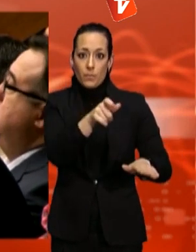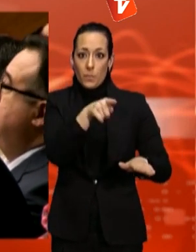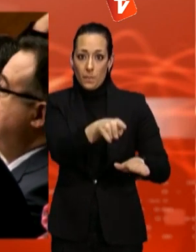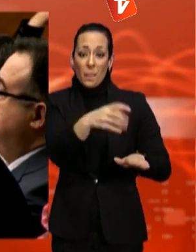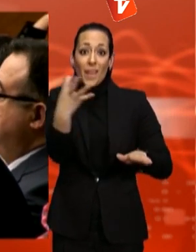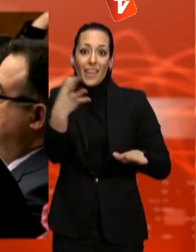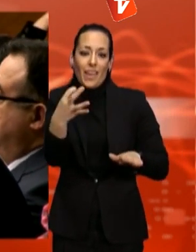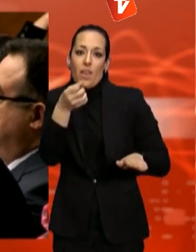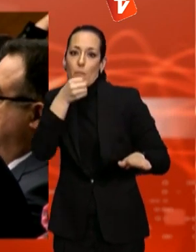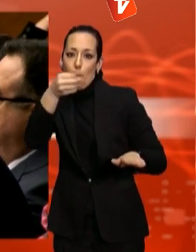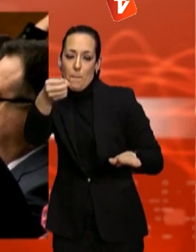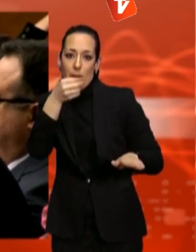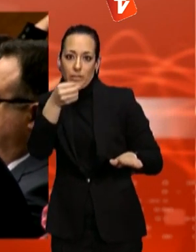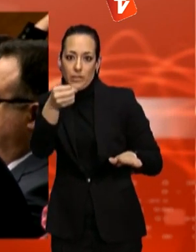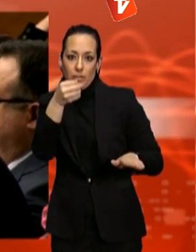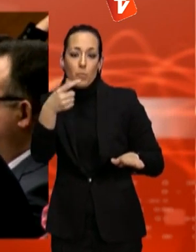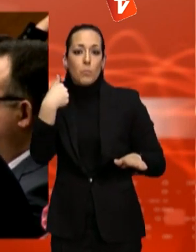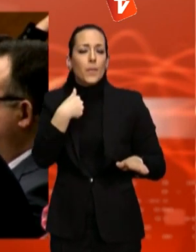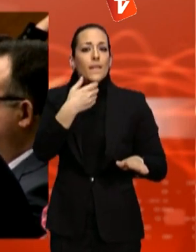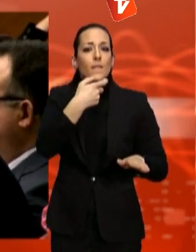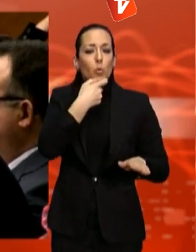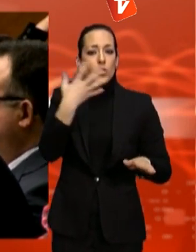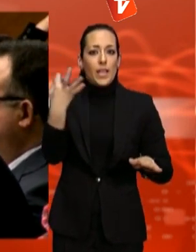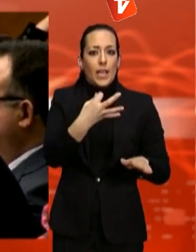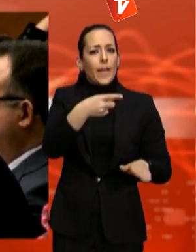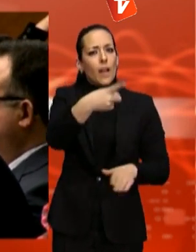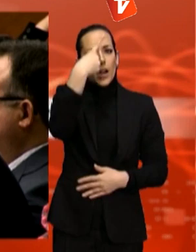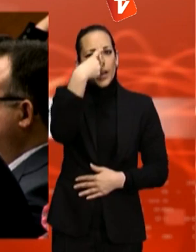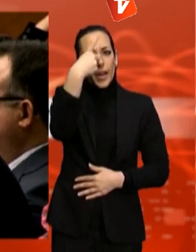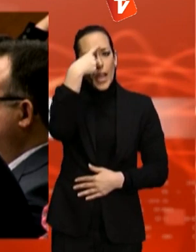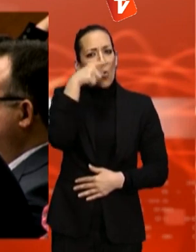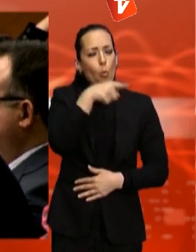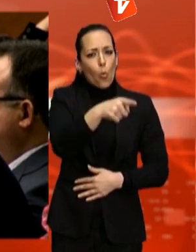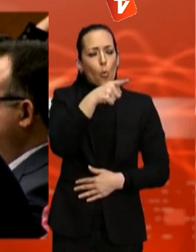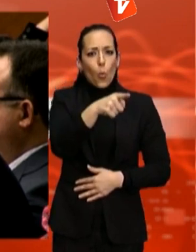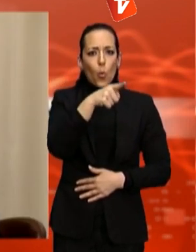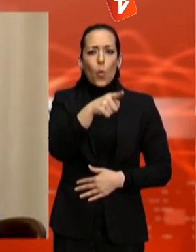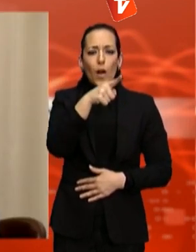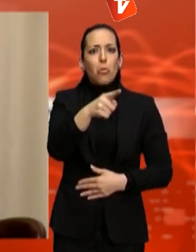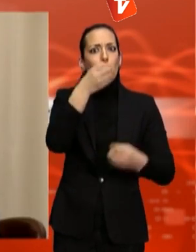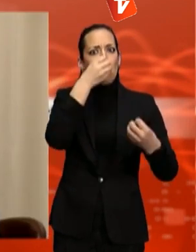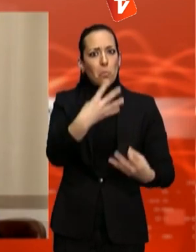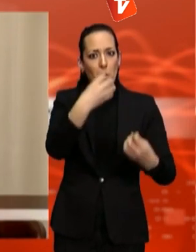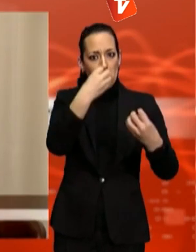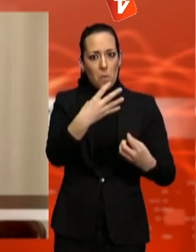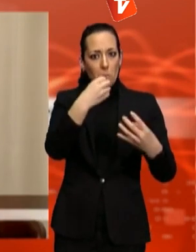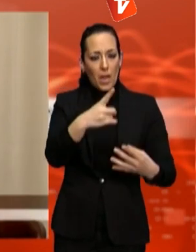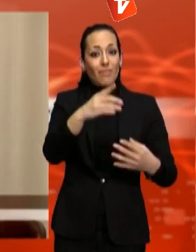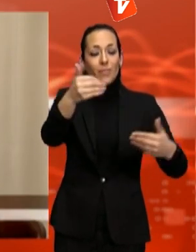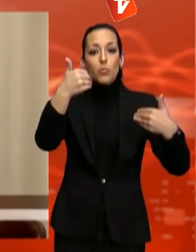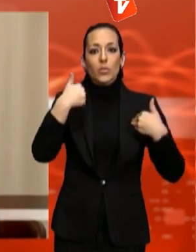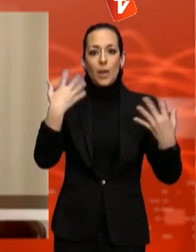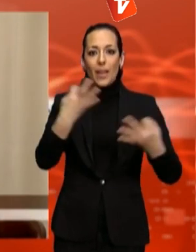recordase por un trabajo honorable en la ciudad y que sean los tribunales los que le juzguen por otras actuaciones. No ha renunciat a l'alcaldia per